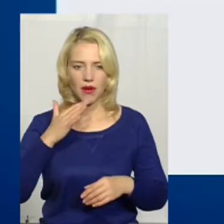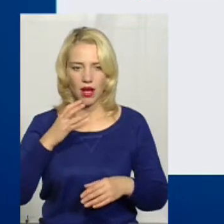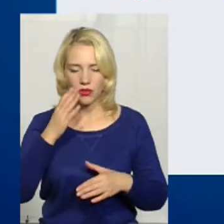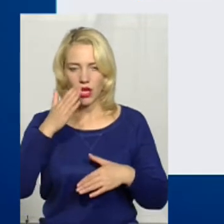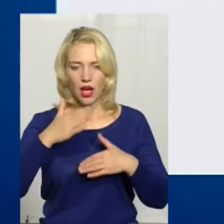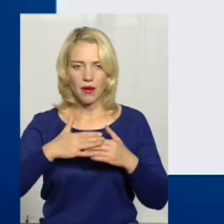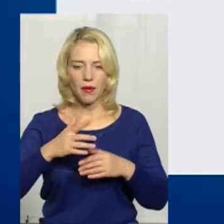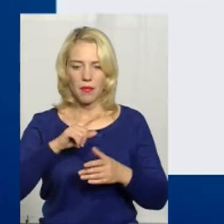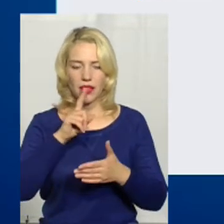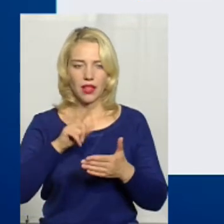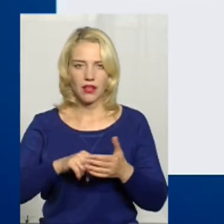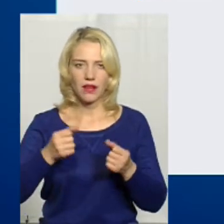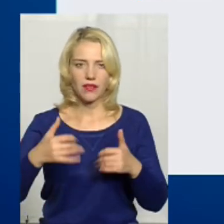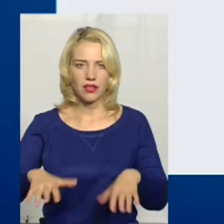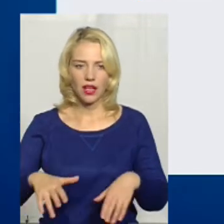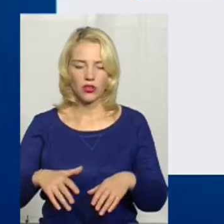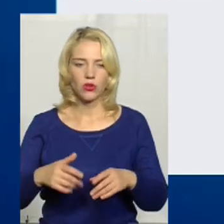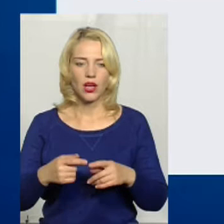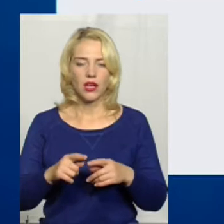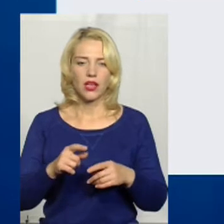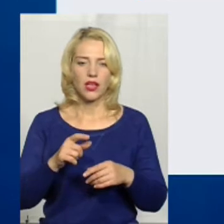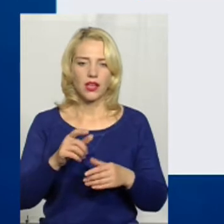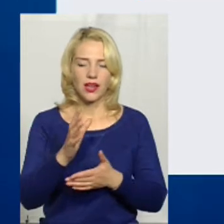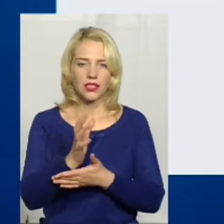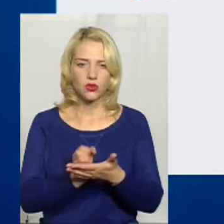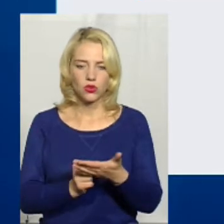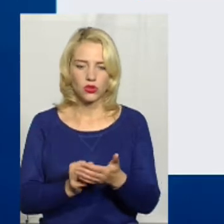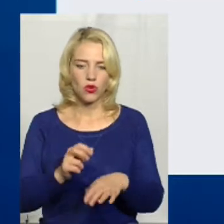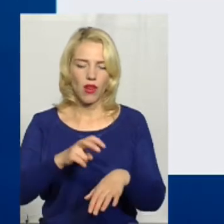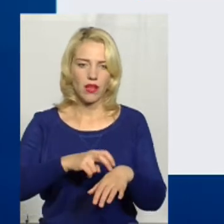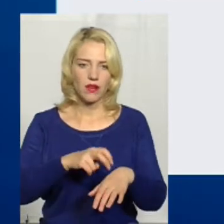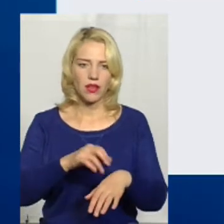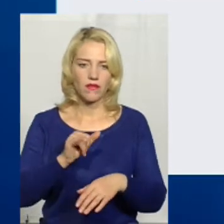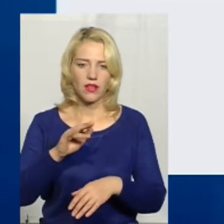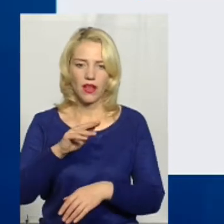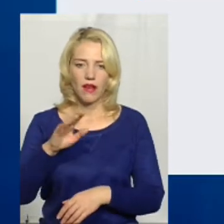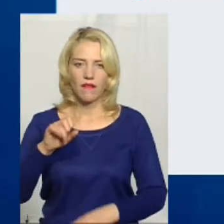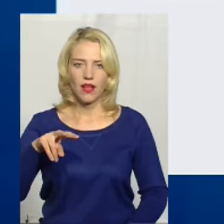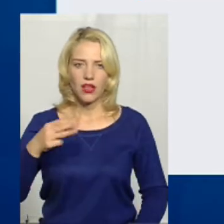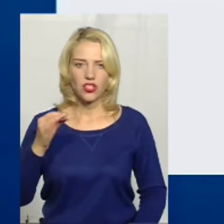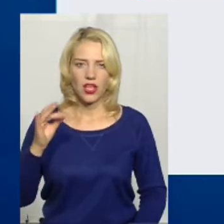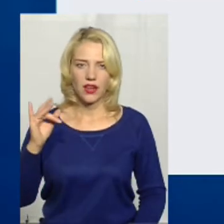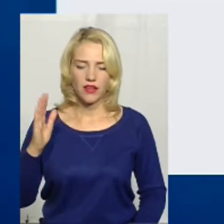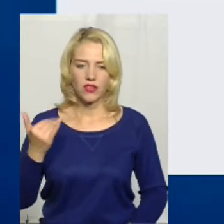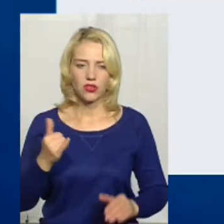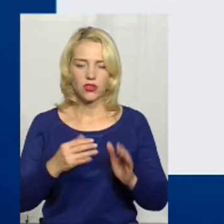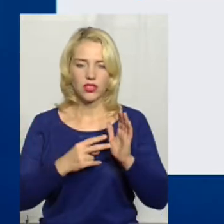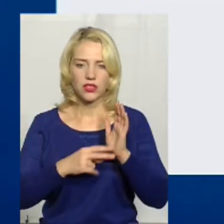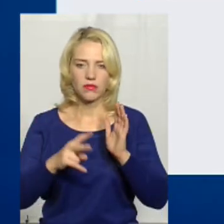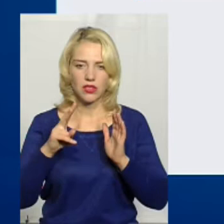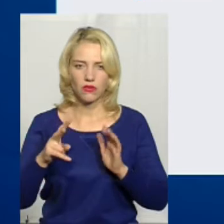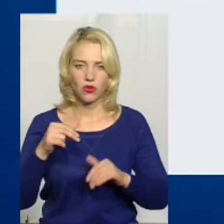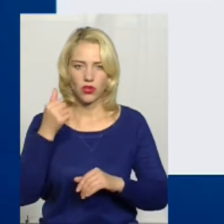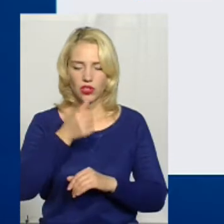порозі питання втрати ресурсу лікарів і фальшерів. Бо сьогодні є 70, 76 і 82